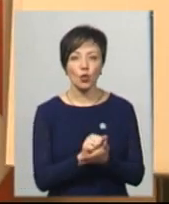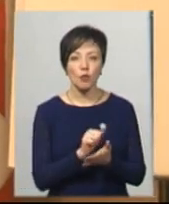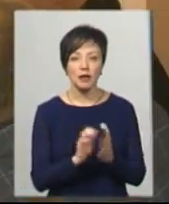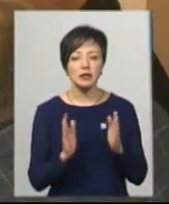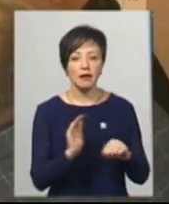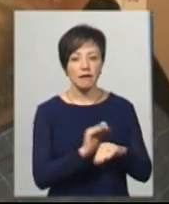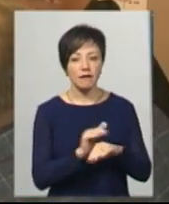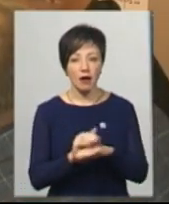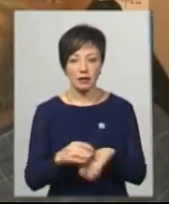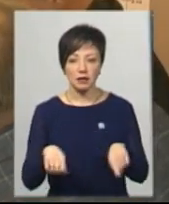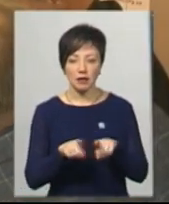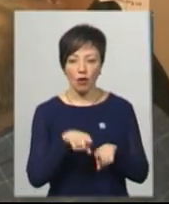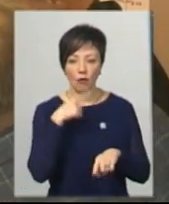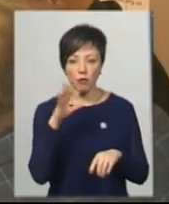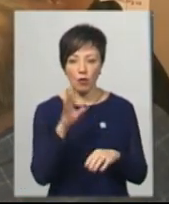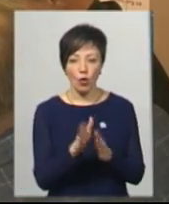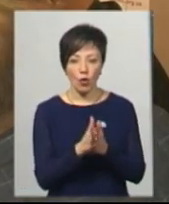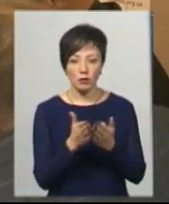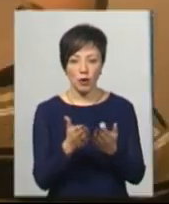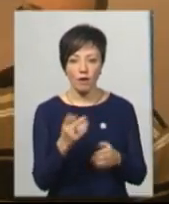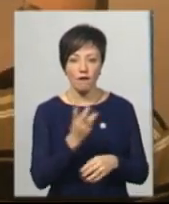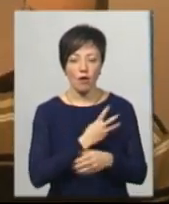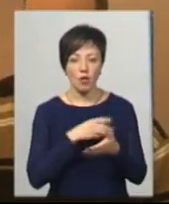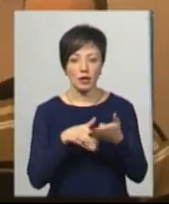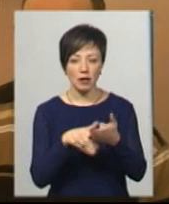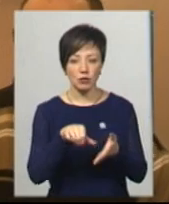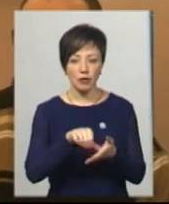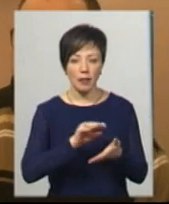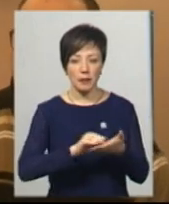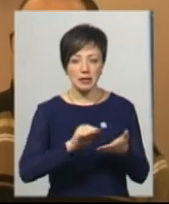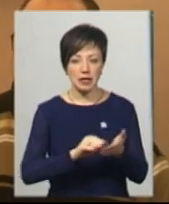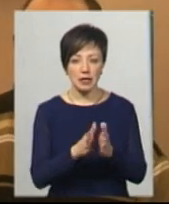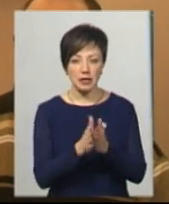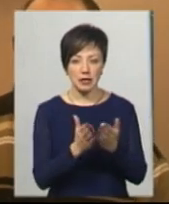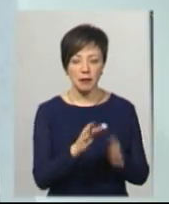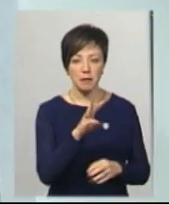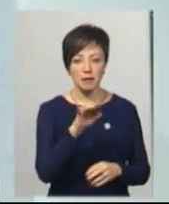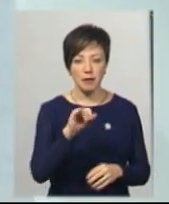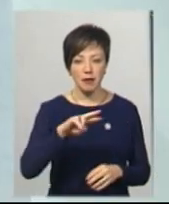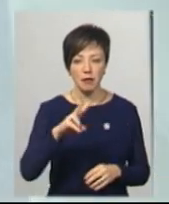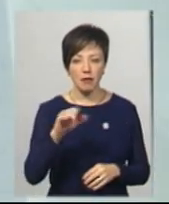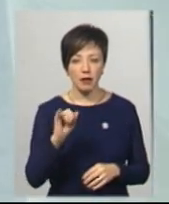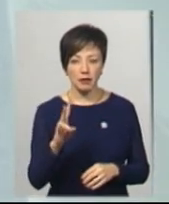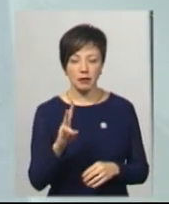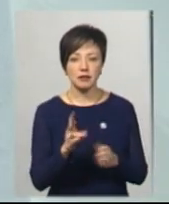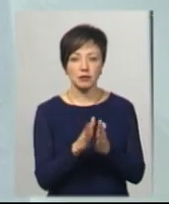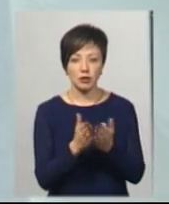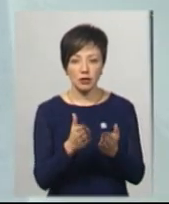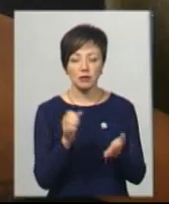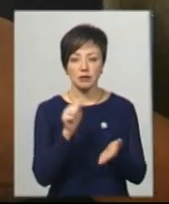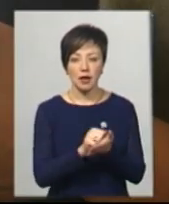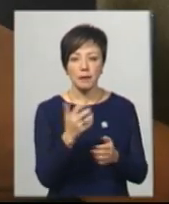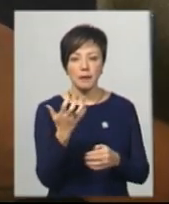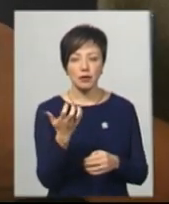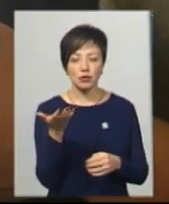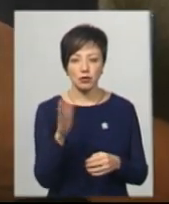тільки факти. Так говорить про збірку один із волонтерів, котрі брали участь у написанні книги Семен Мільман. Збірка «Штетл» вийшла друком-накладом